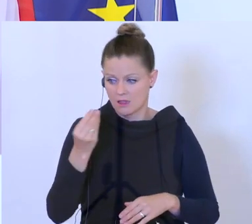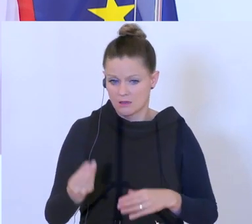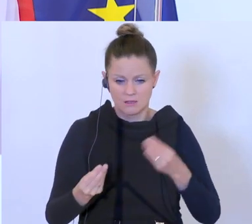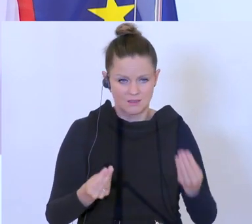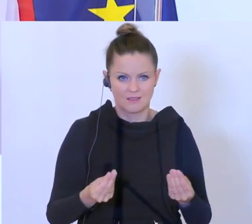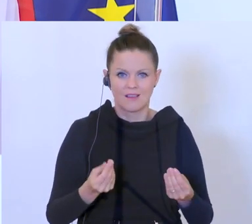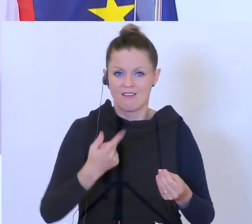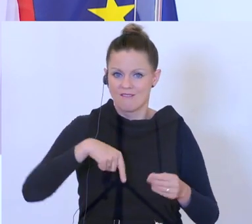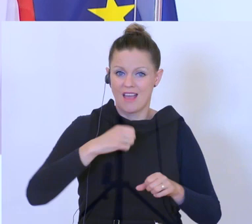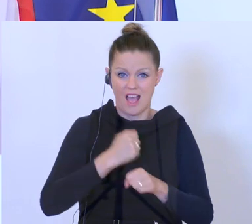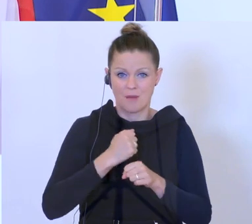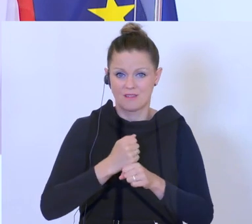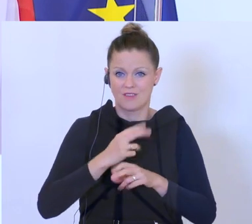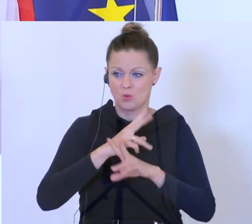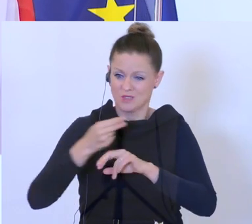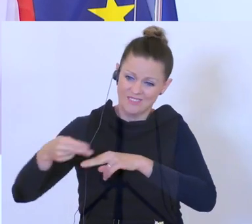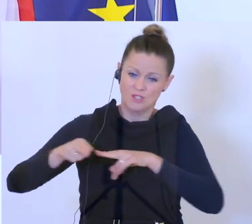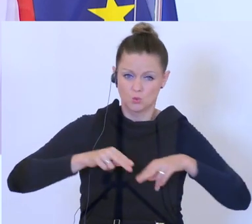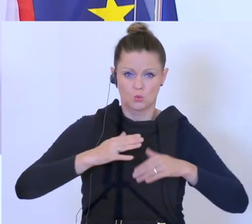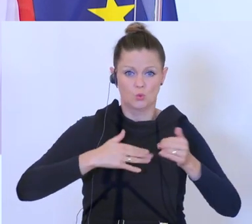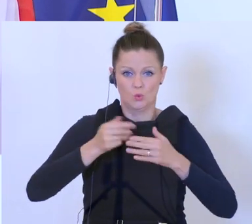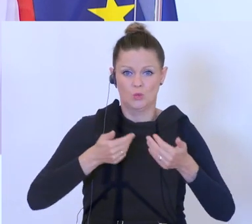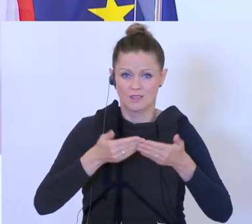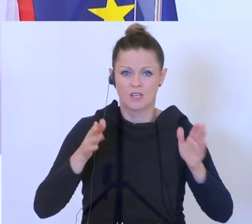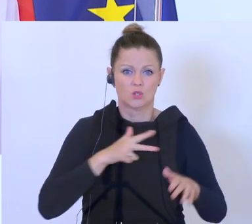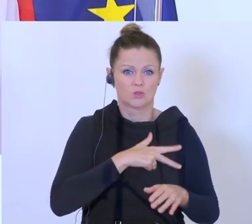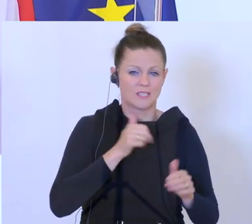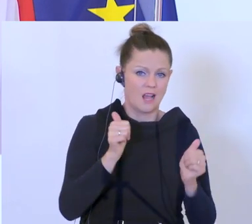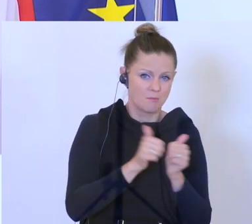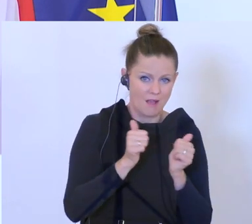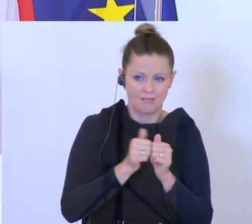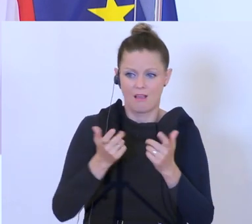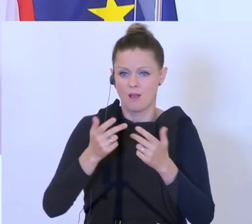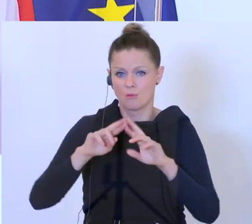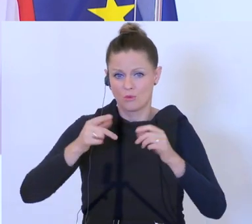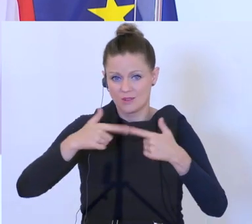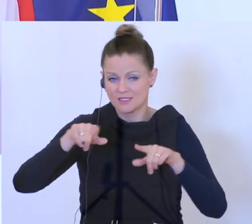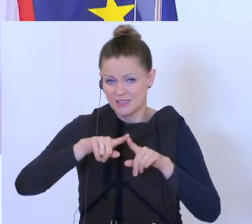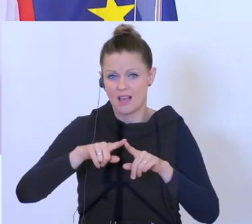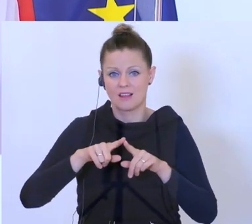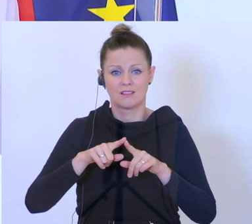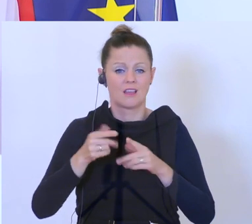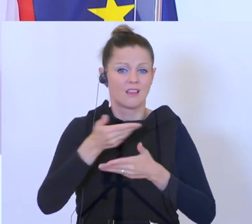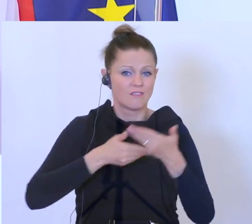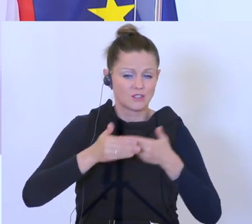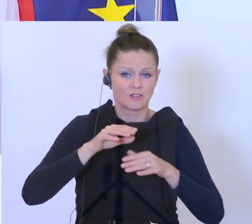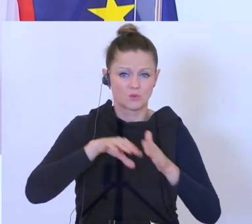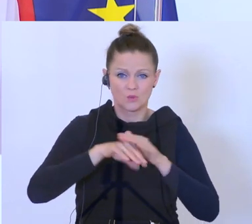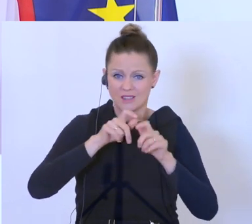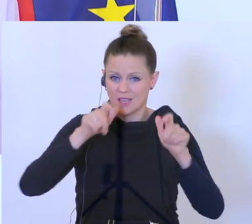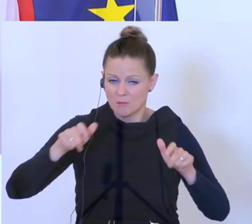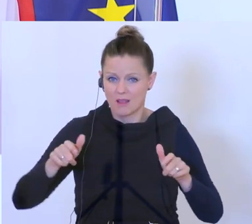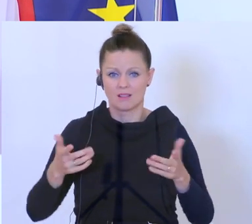ja am Comeback für Österreich, wo wir mit Sozialpartnern, Ländern, den Wirtschaftsforschern und den Unternehmen verschiedene